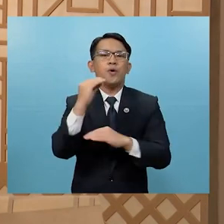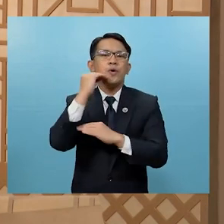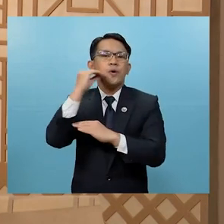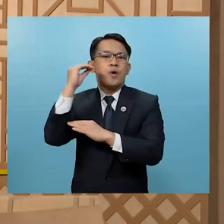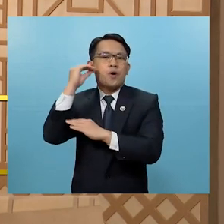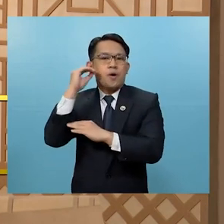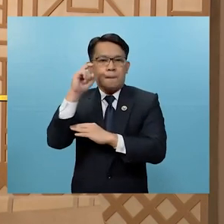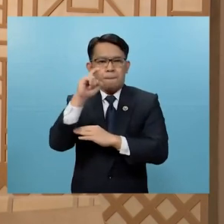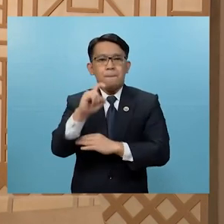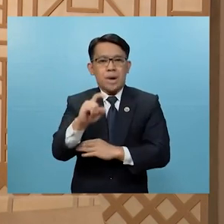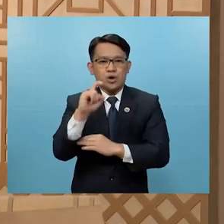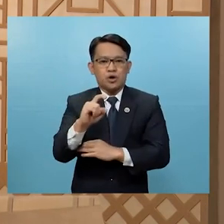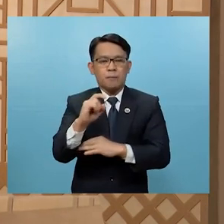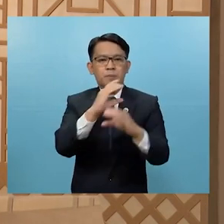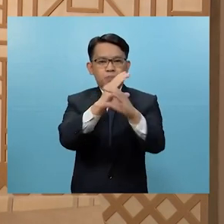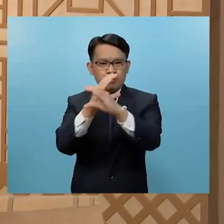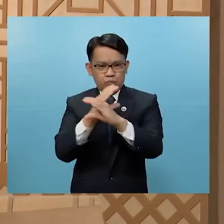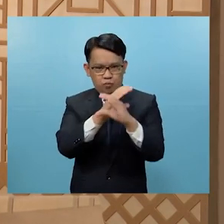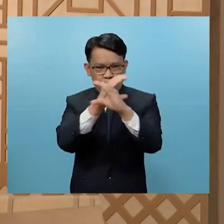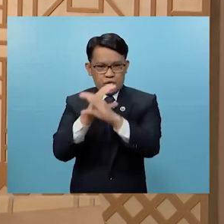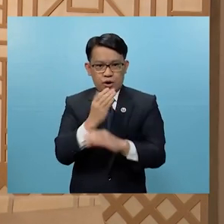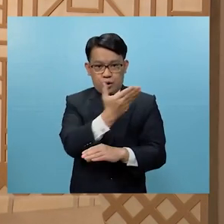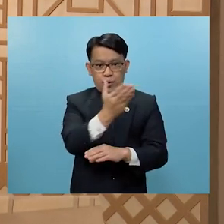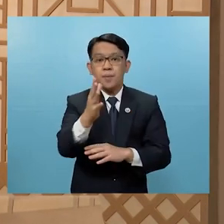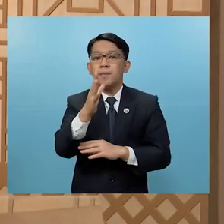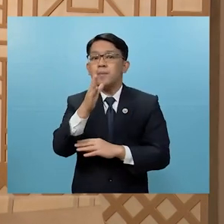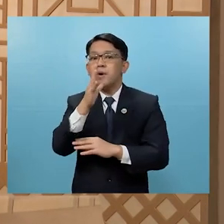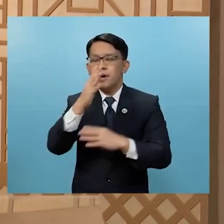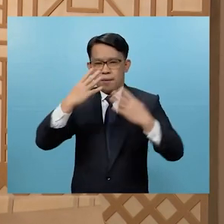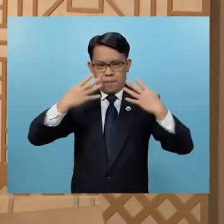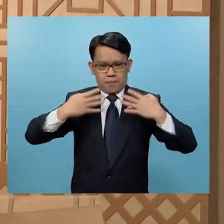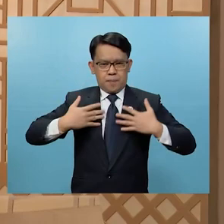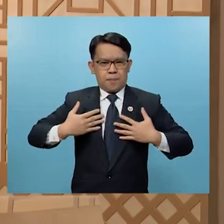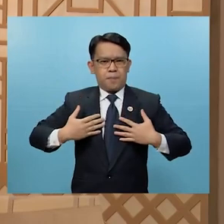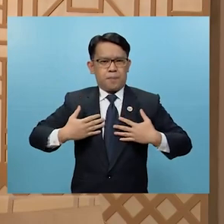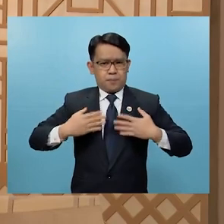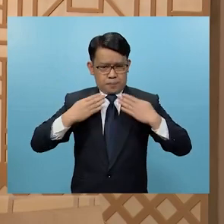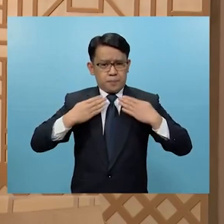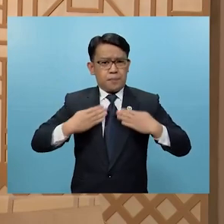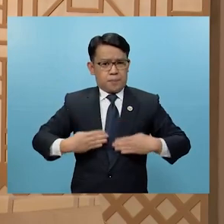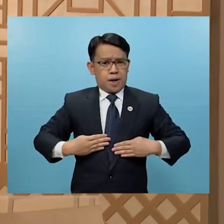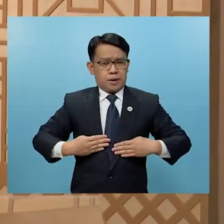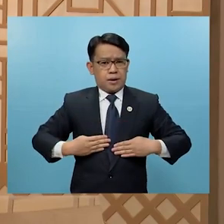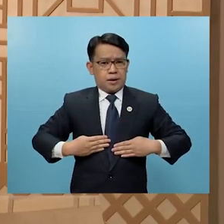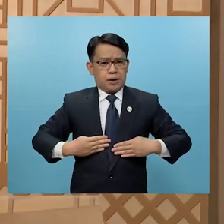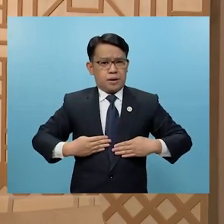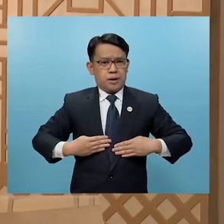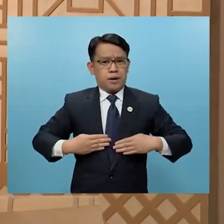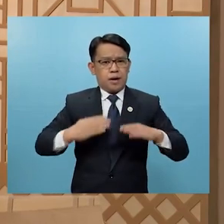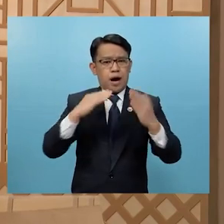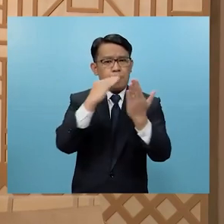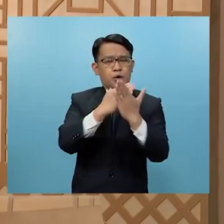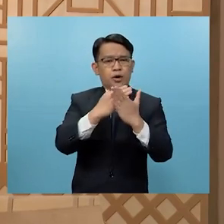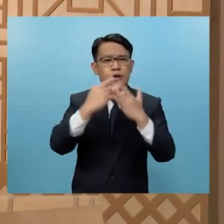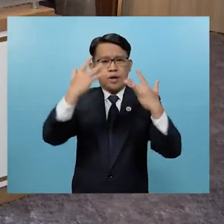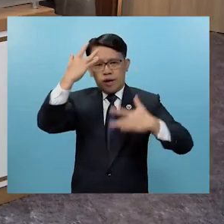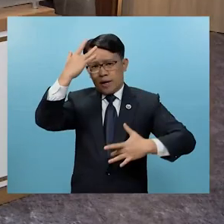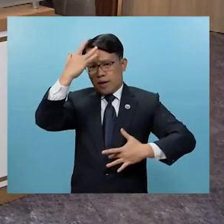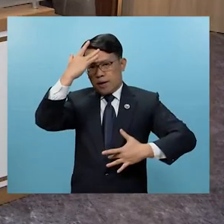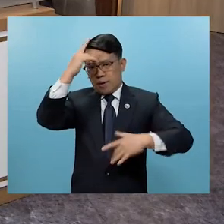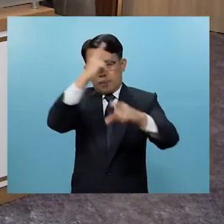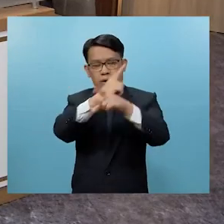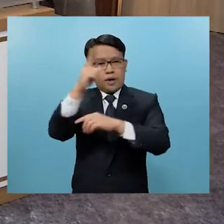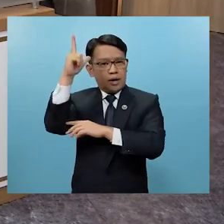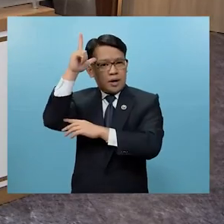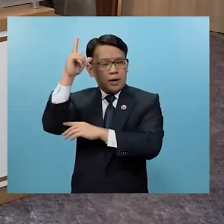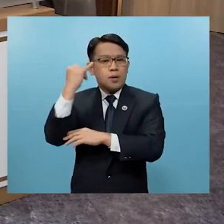ay dapat namang ingatan po ninyo ang inyong katawan upang maiwasan po ang pagkakasakit Kapatid na Leo kung